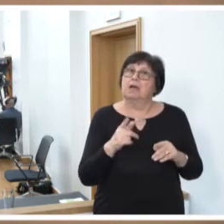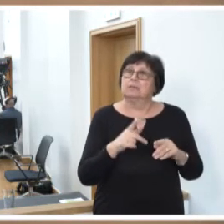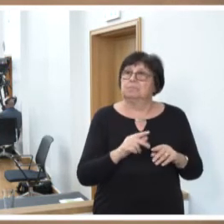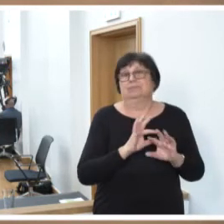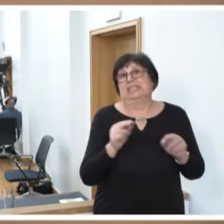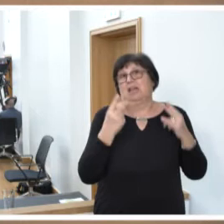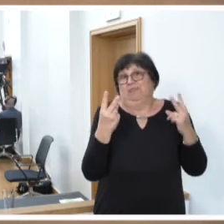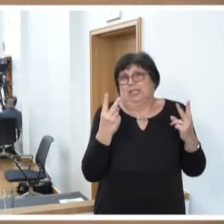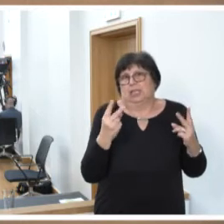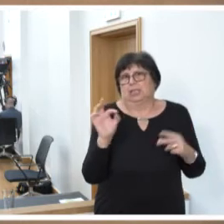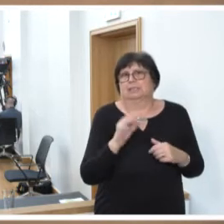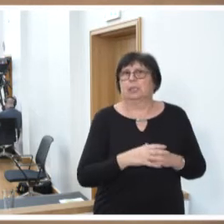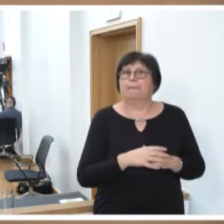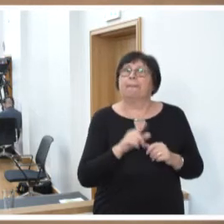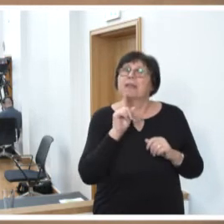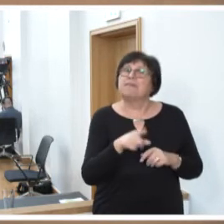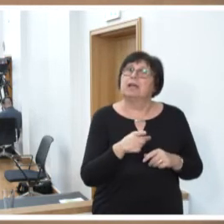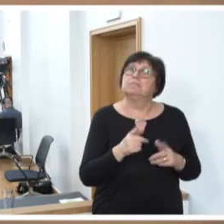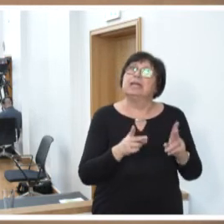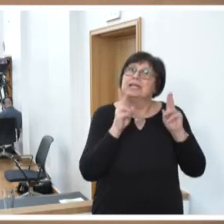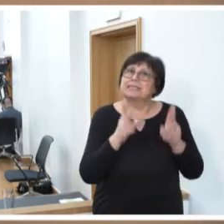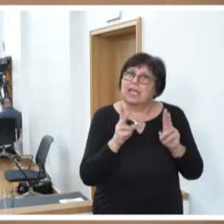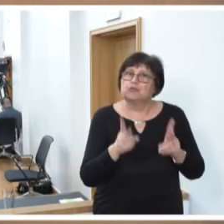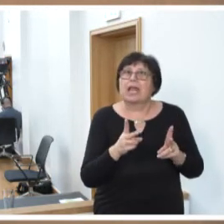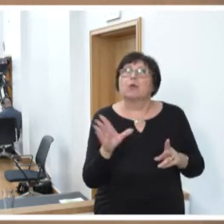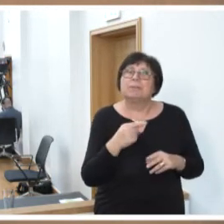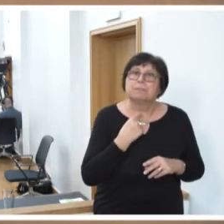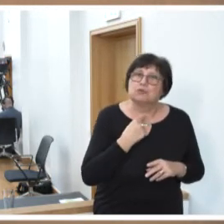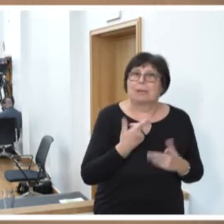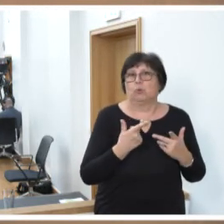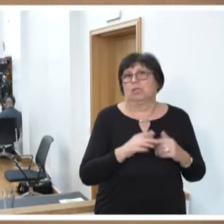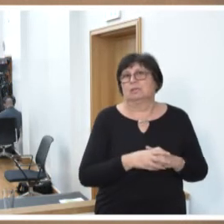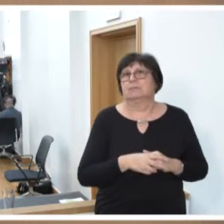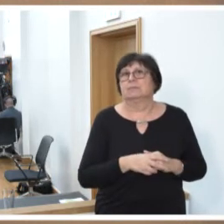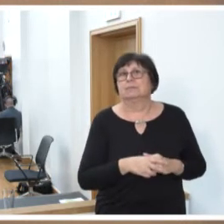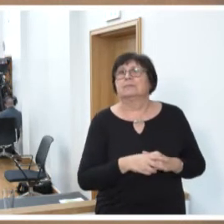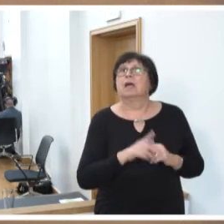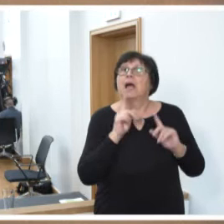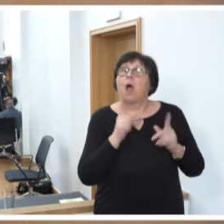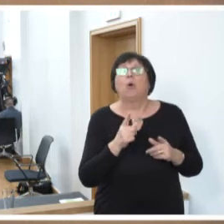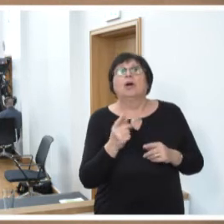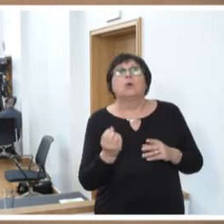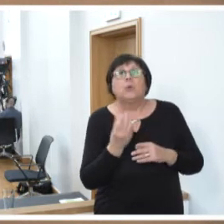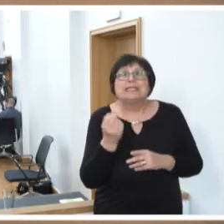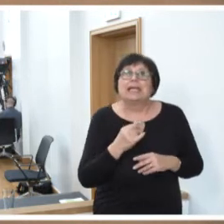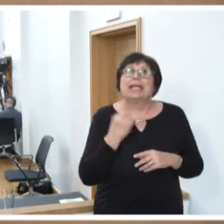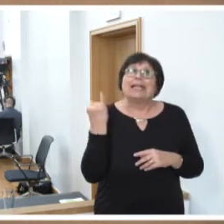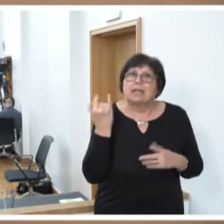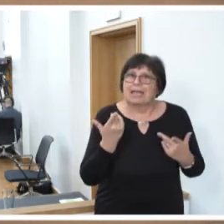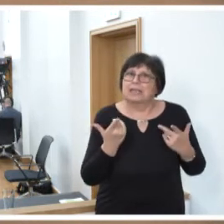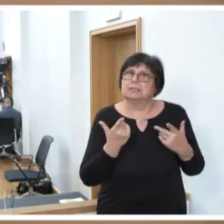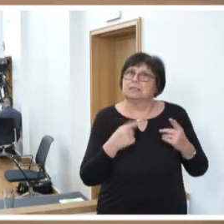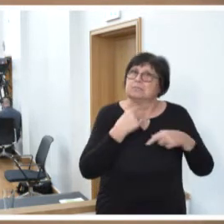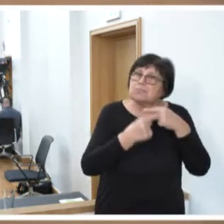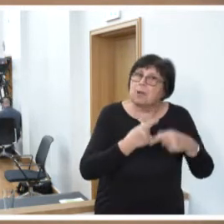Wichtigkeit ist, nämlich die Gewährleistung der Mitbestimmung, auch beim Einsatz etwa von künstlicher Intelligenz im Produktionsprozess,